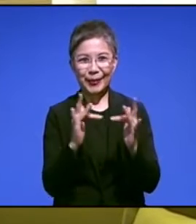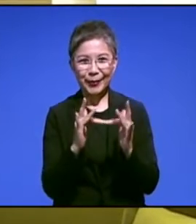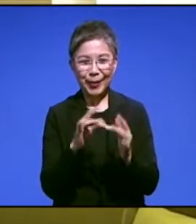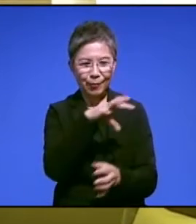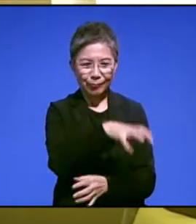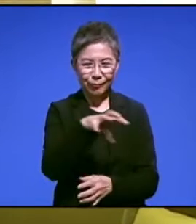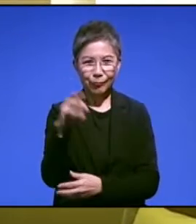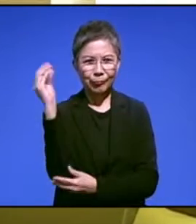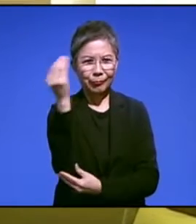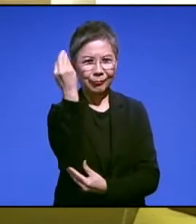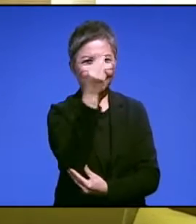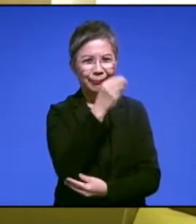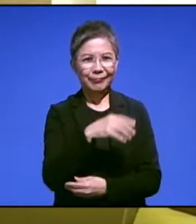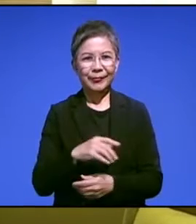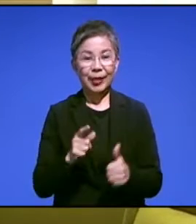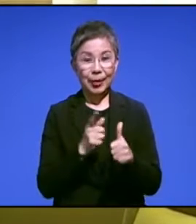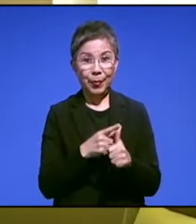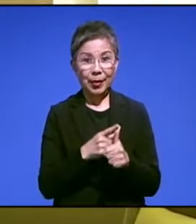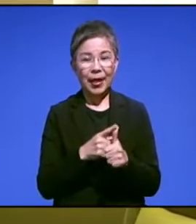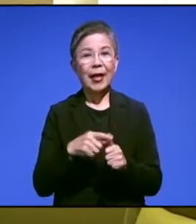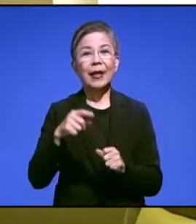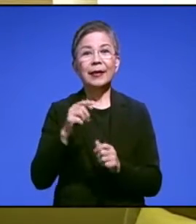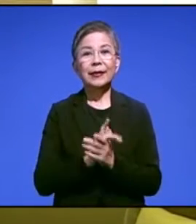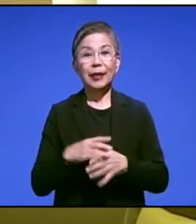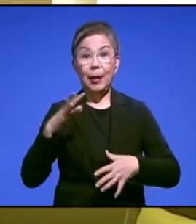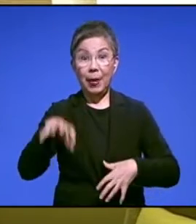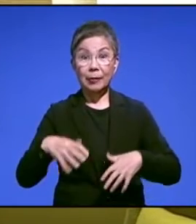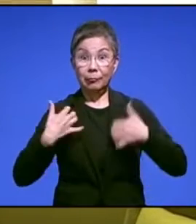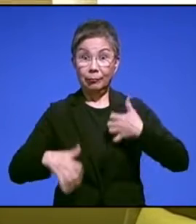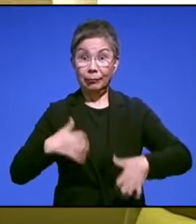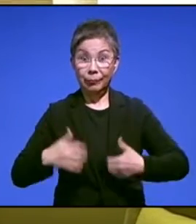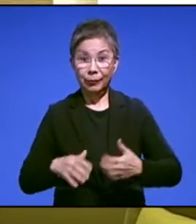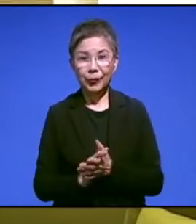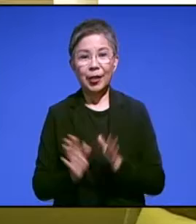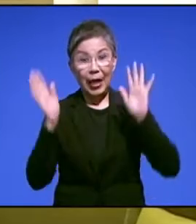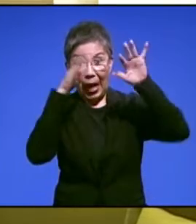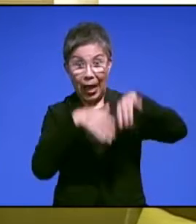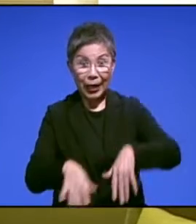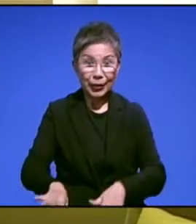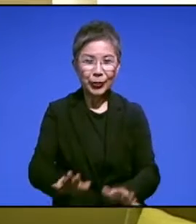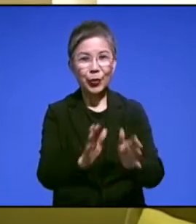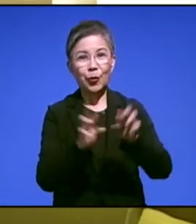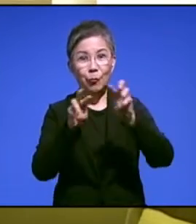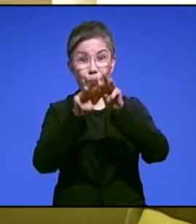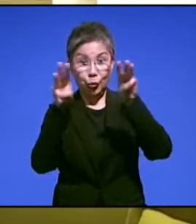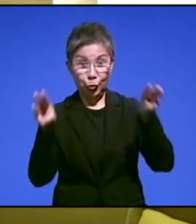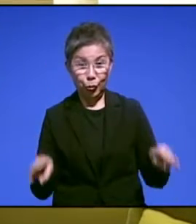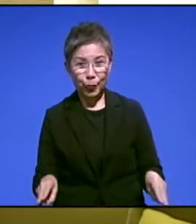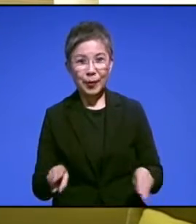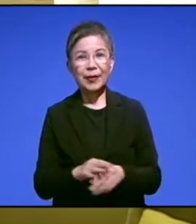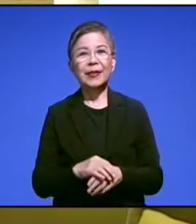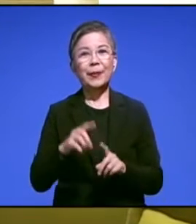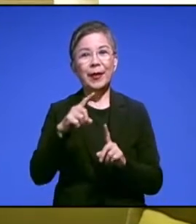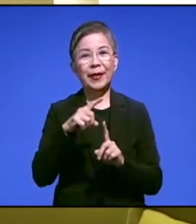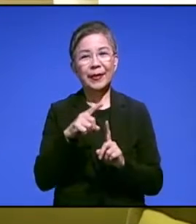tempat wisata di Jakarta. Misalnya di Taman Wisata Ragunan, kemudian di Sea World Ancol, museum bahkan planetarium. Dan